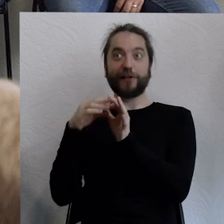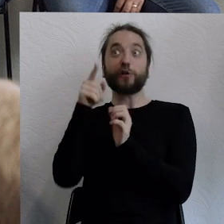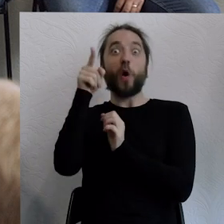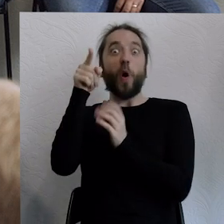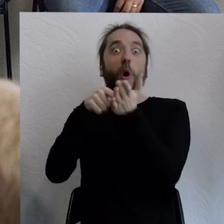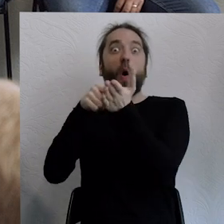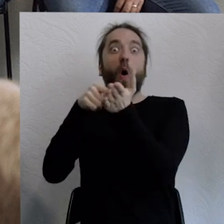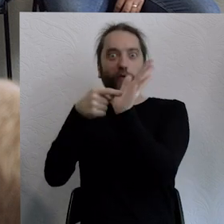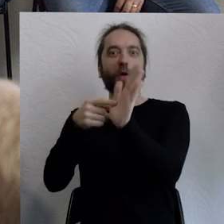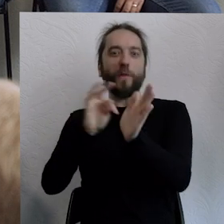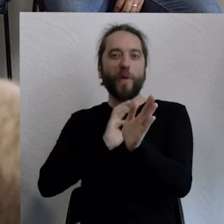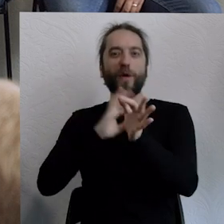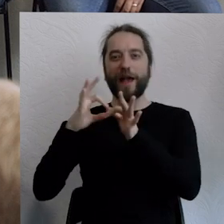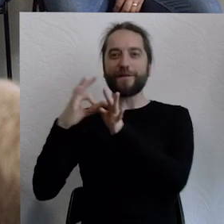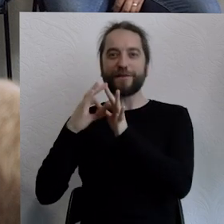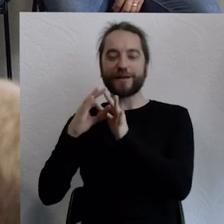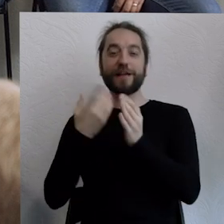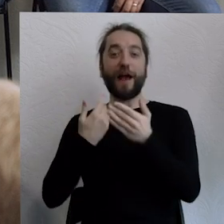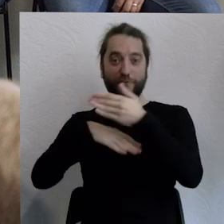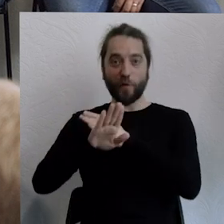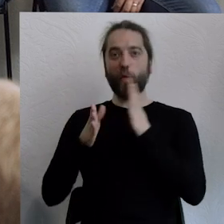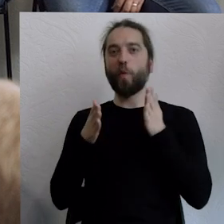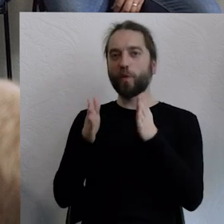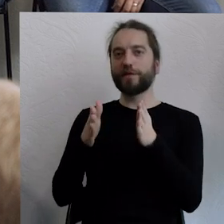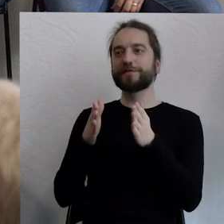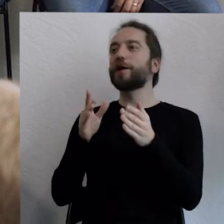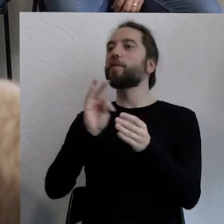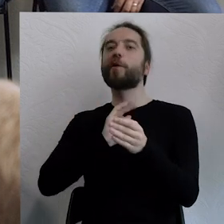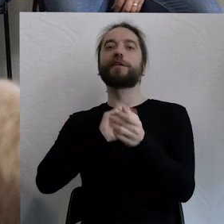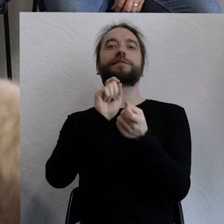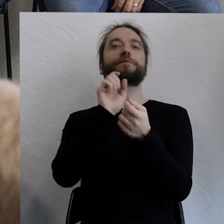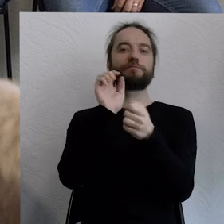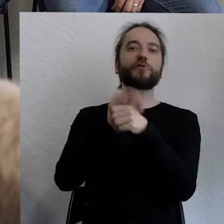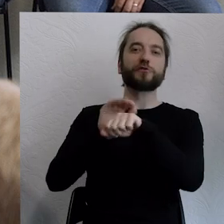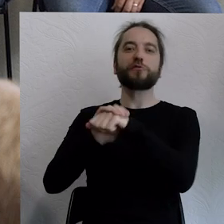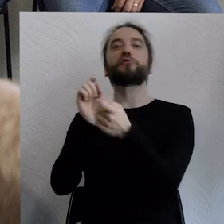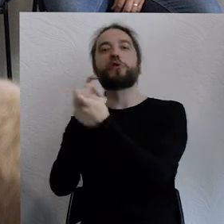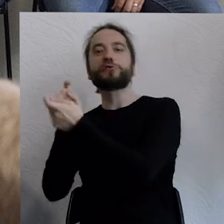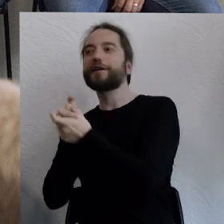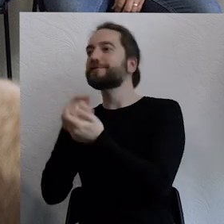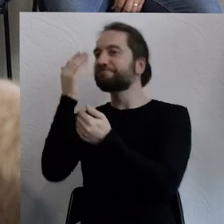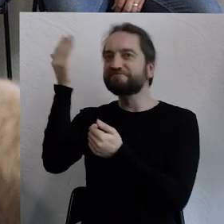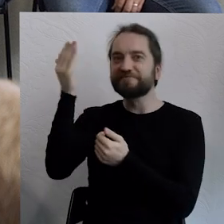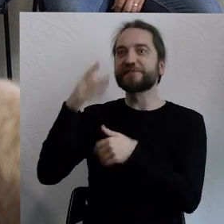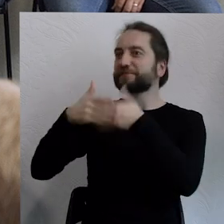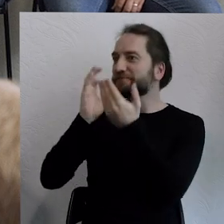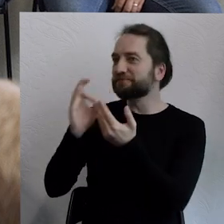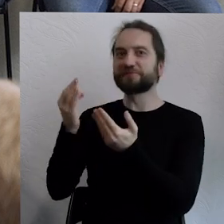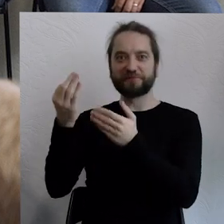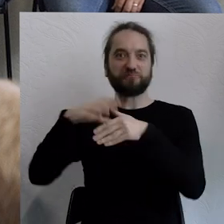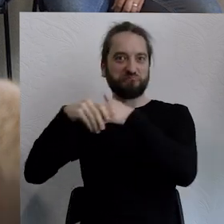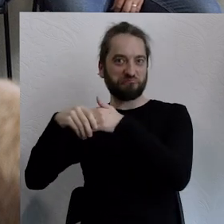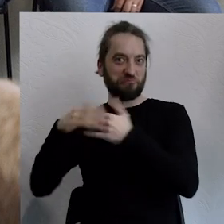wyjść na ulicę, przywitać się z sąsiadami, gdzie możemy przejść i zacząć współpracować,